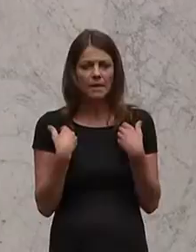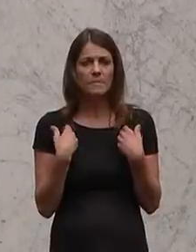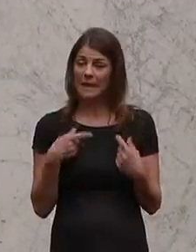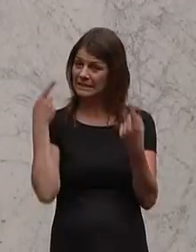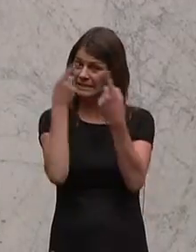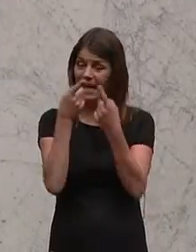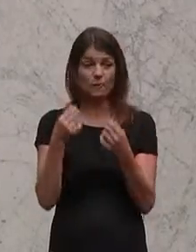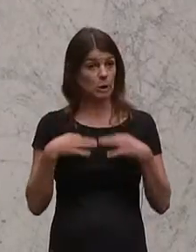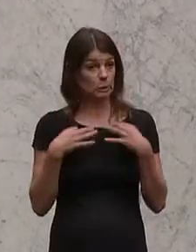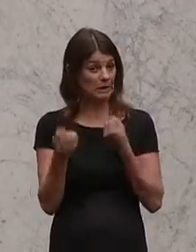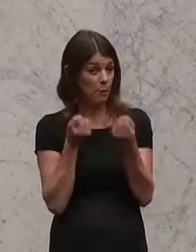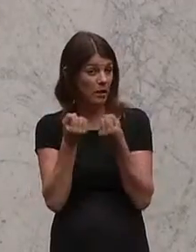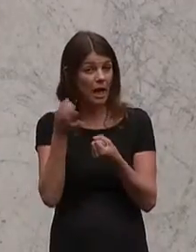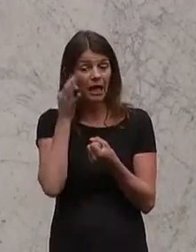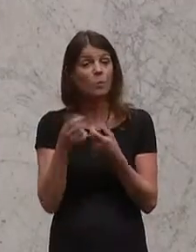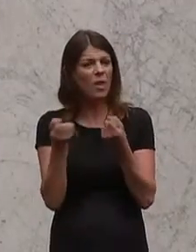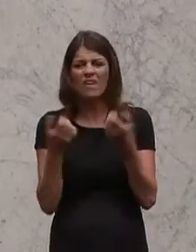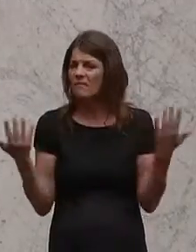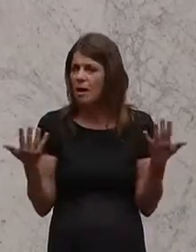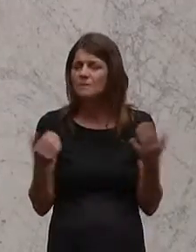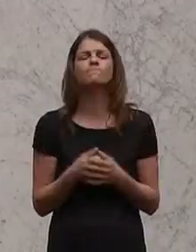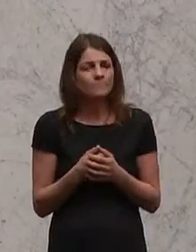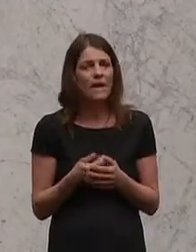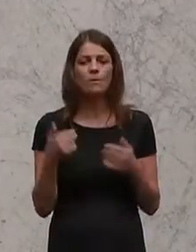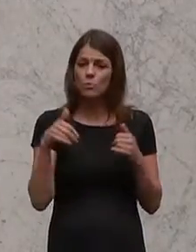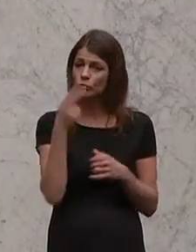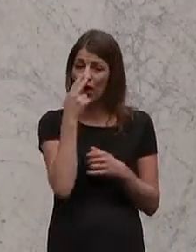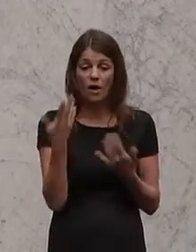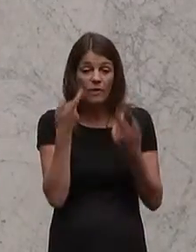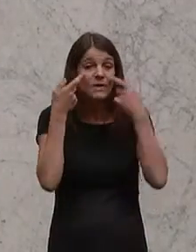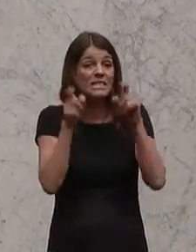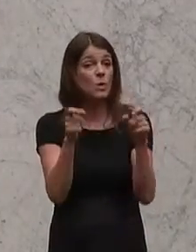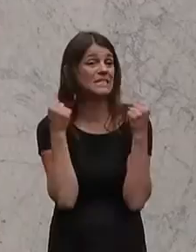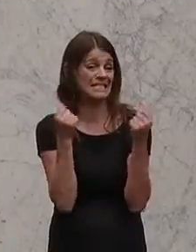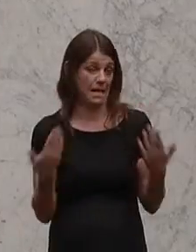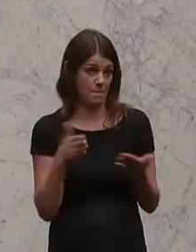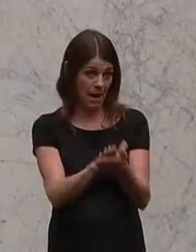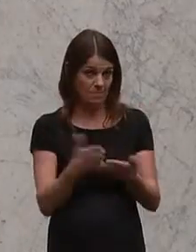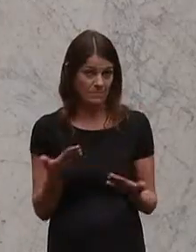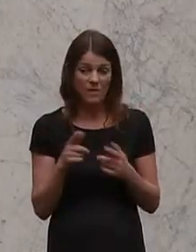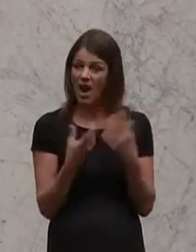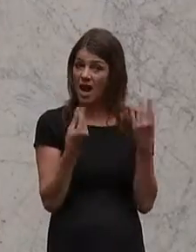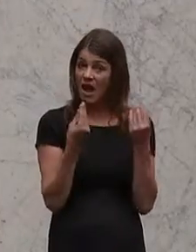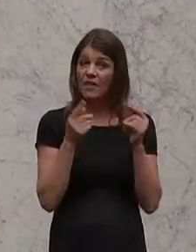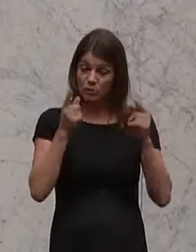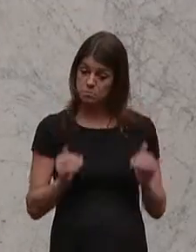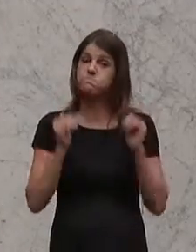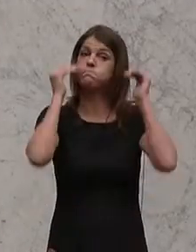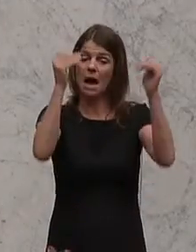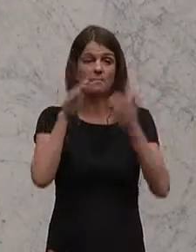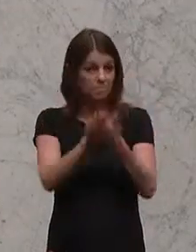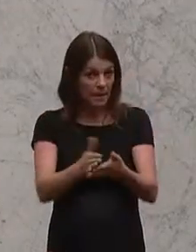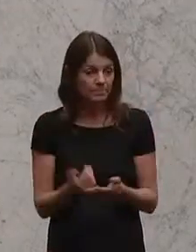Gesundheitspolitikerinnen und Politikern muss es sein, die Versorgungssicherheit sicherzustellen, die hohe Qualität sicherzustellen